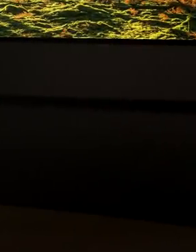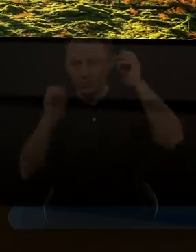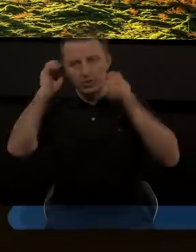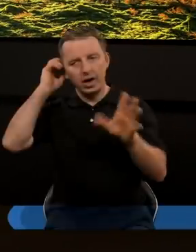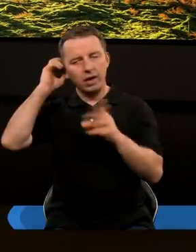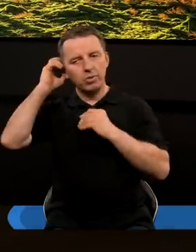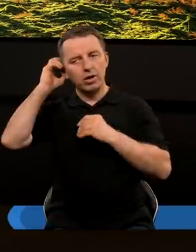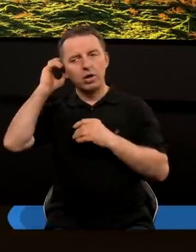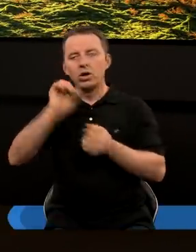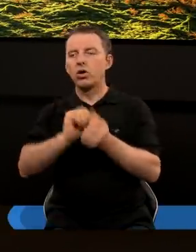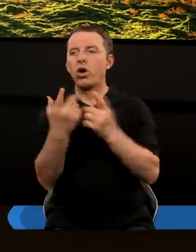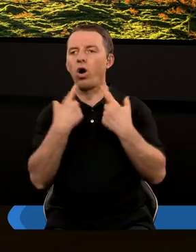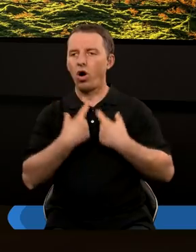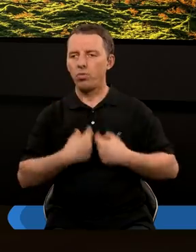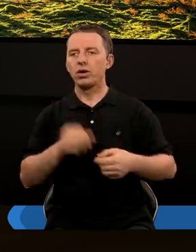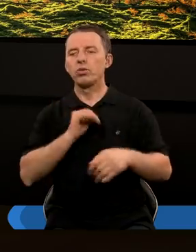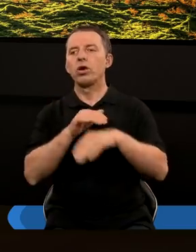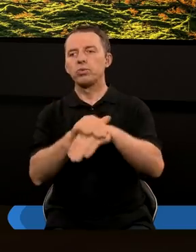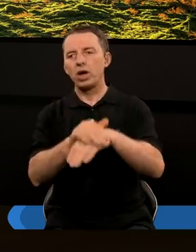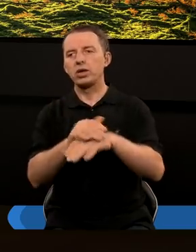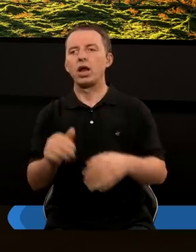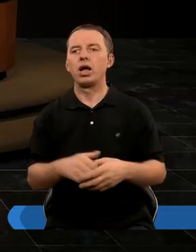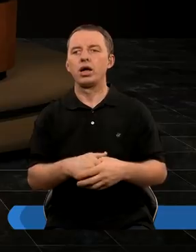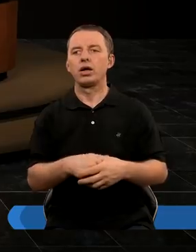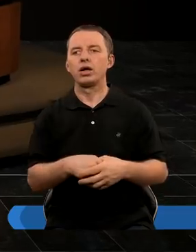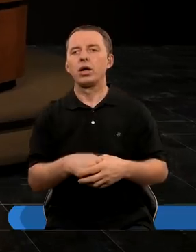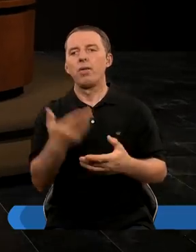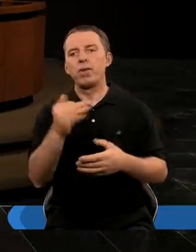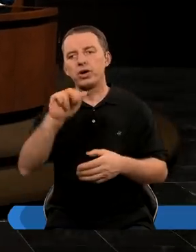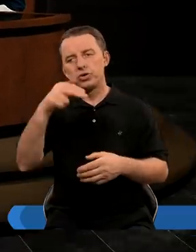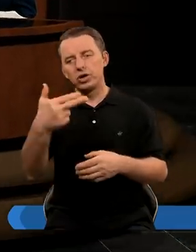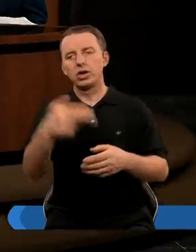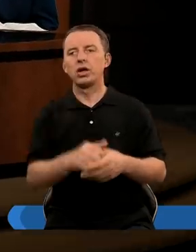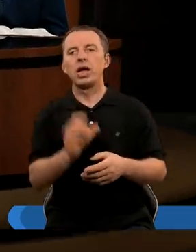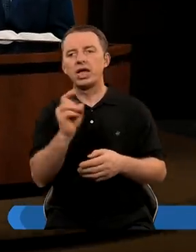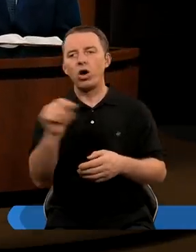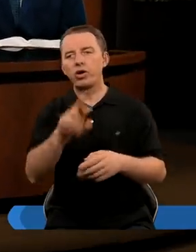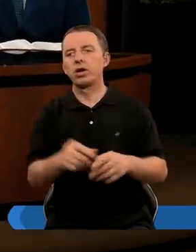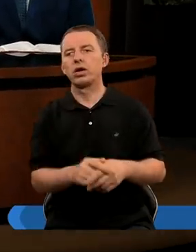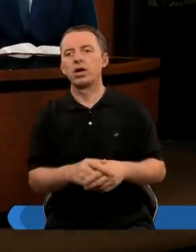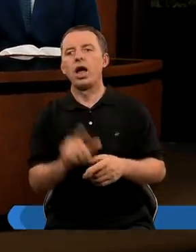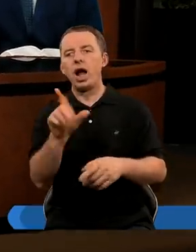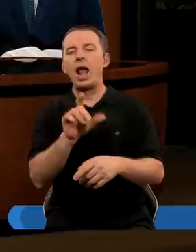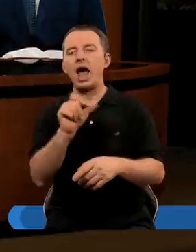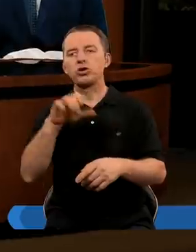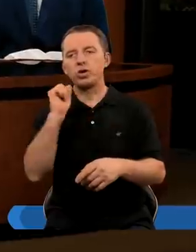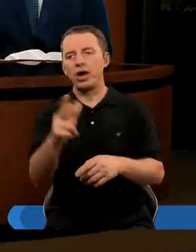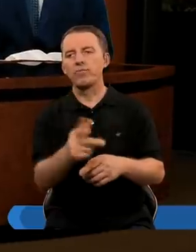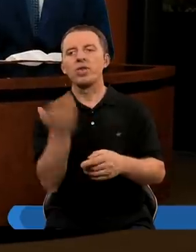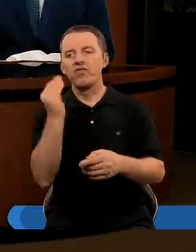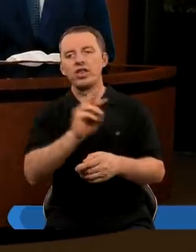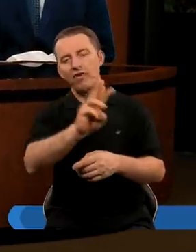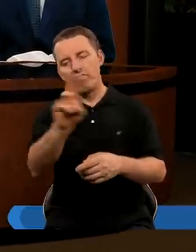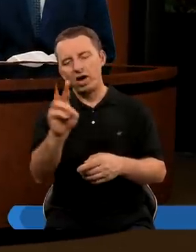Razem ze mną są tutaj obecni moi przyjaciele Marcin, Igor i Leszek.